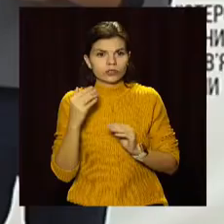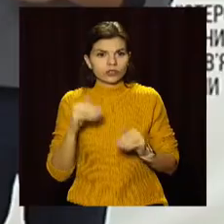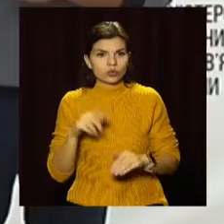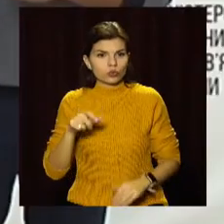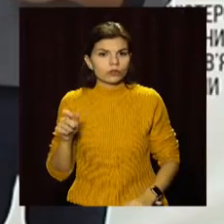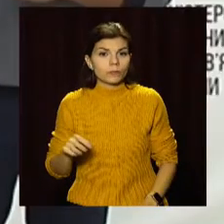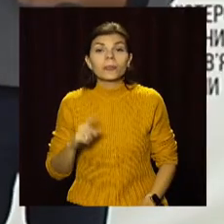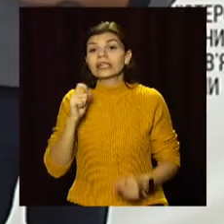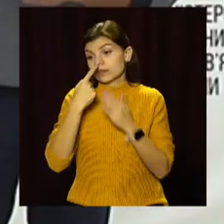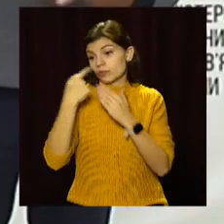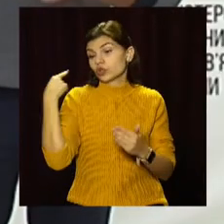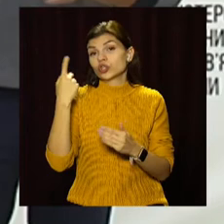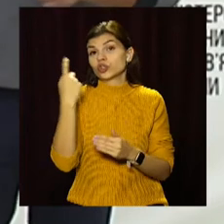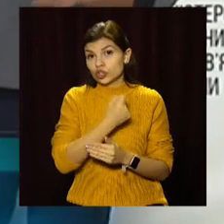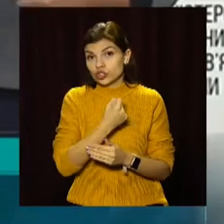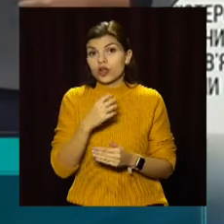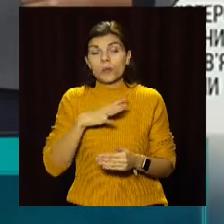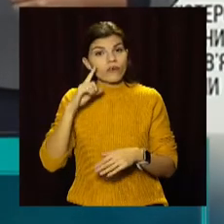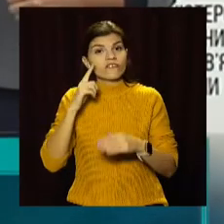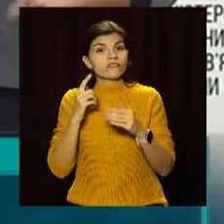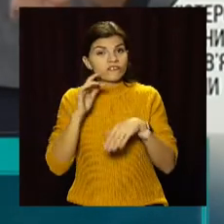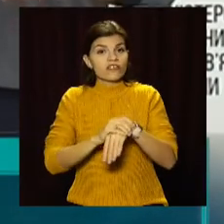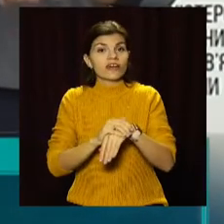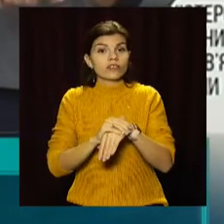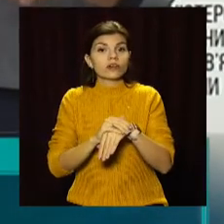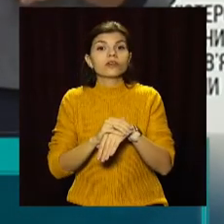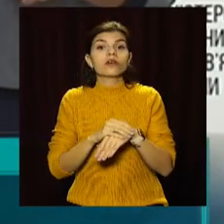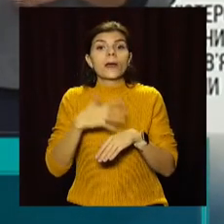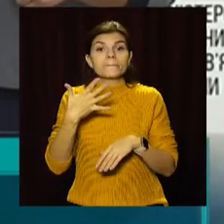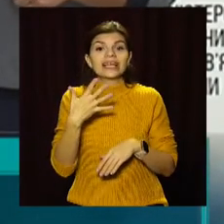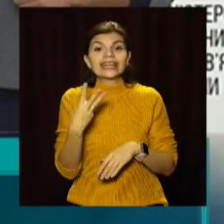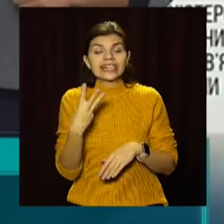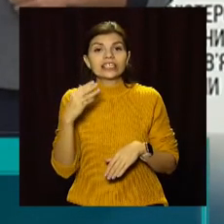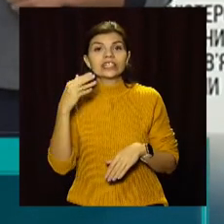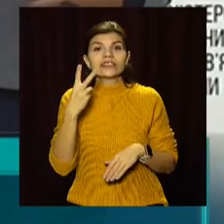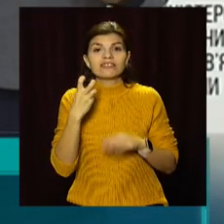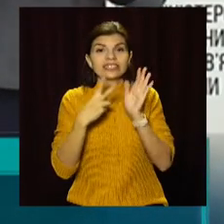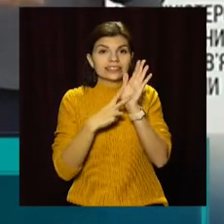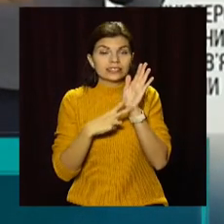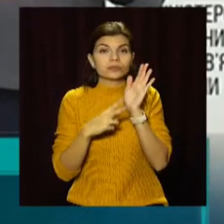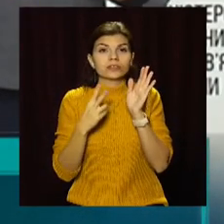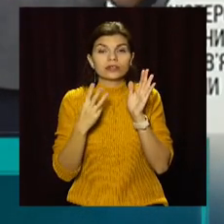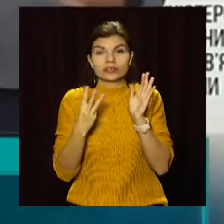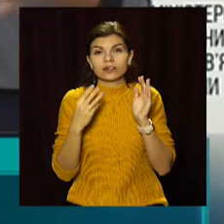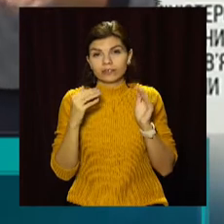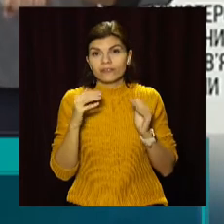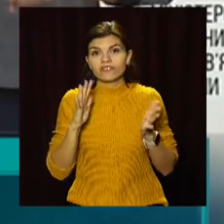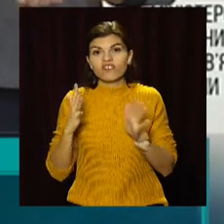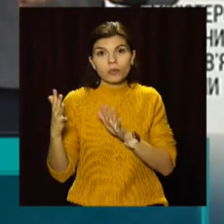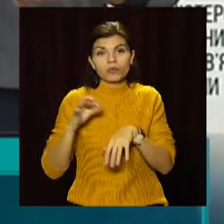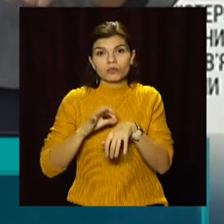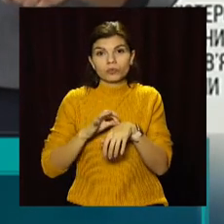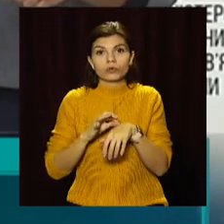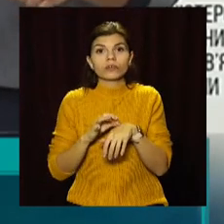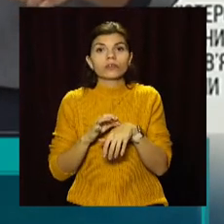За минулий тиждень цього було виявлено 53 тисячі 270 випадків захворюваності